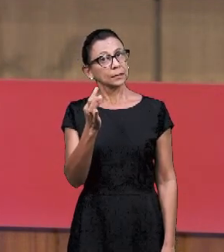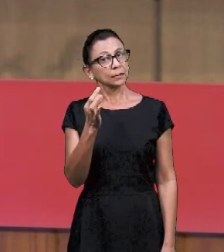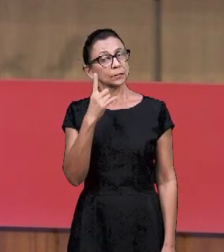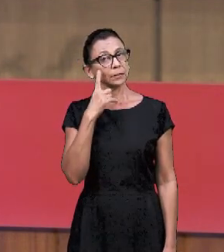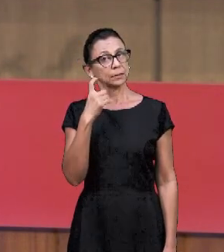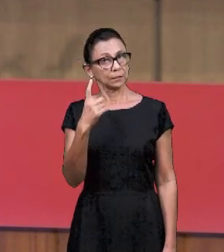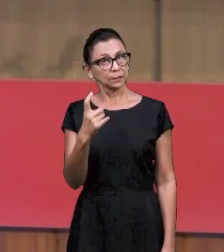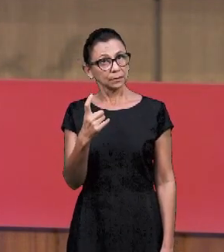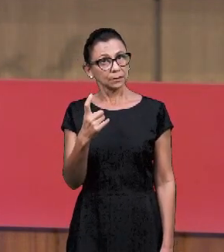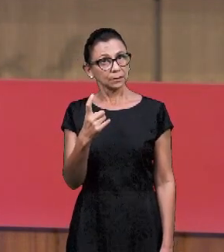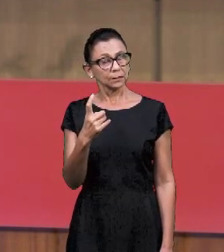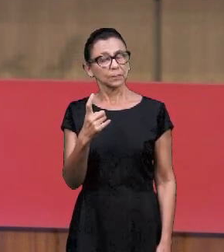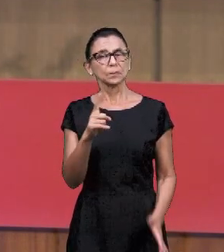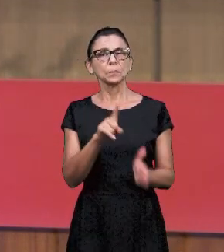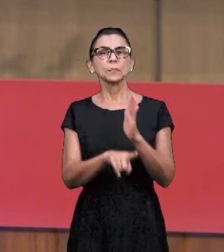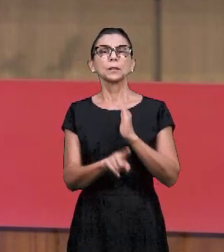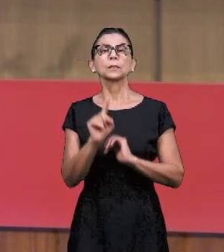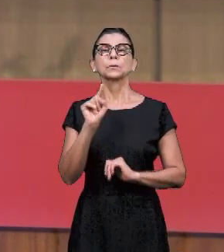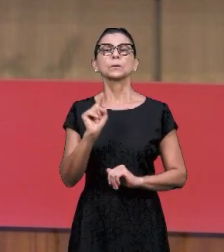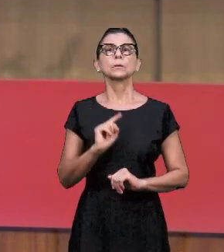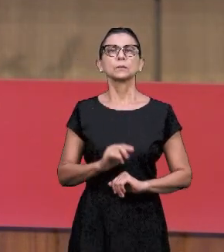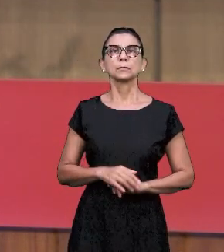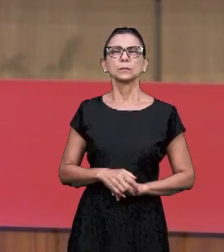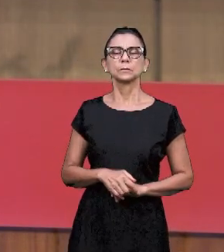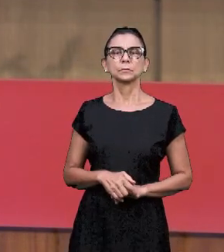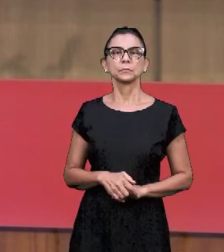Поэтому посмотрите внимательно здесь.